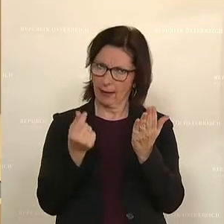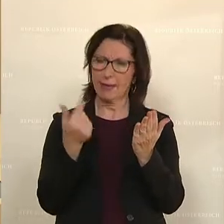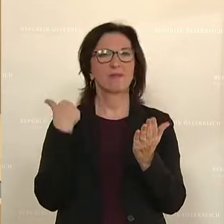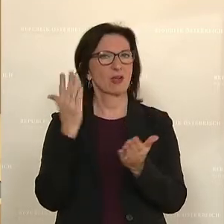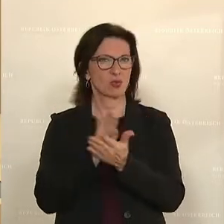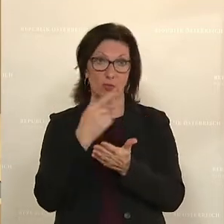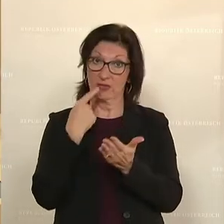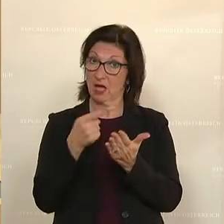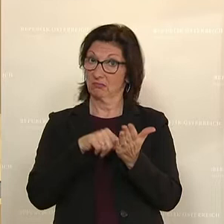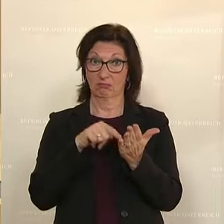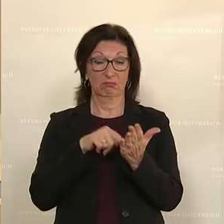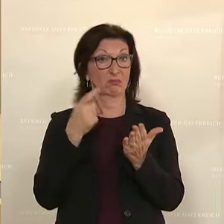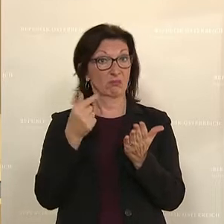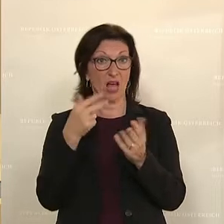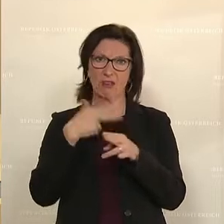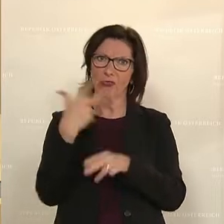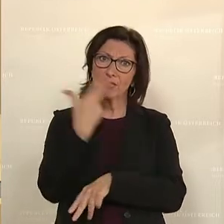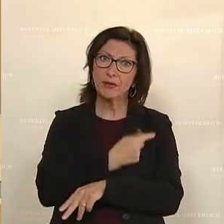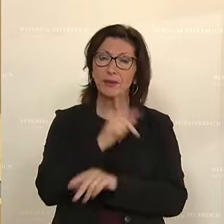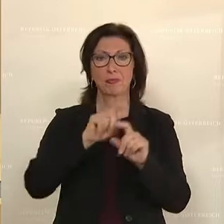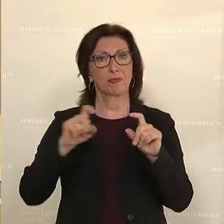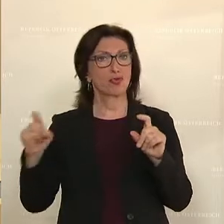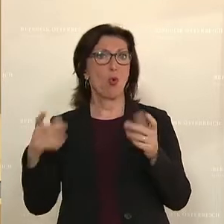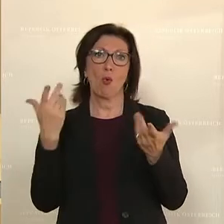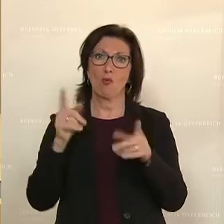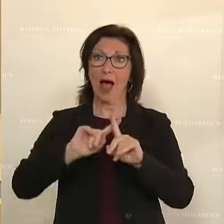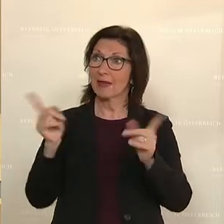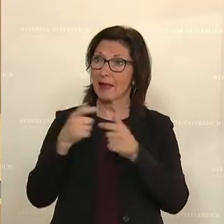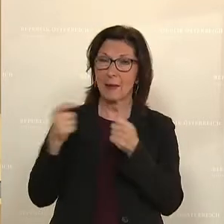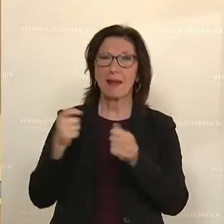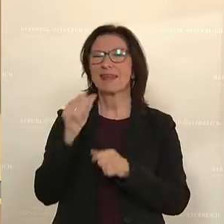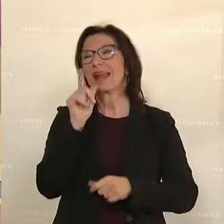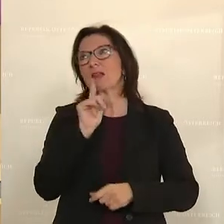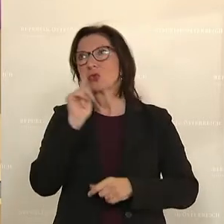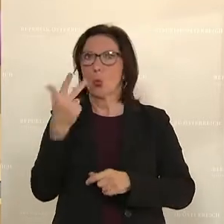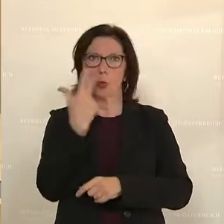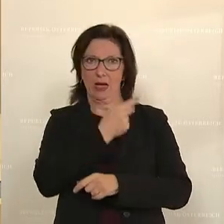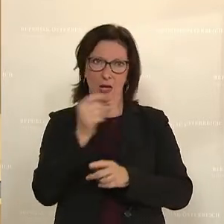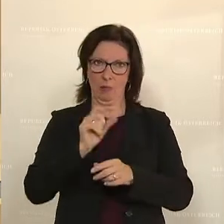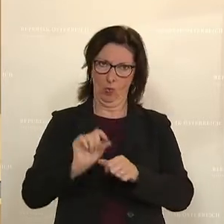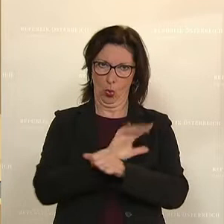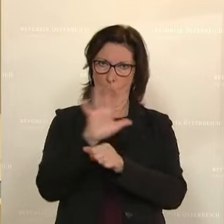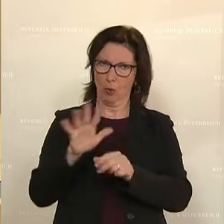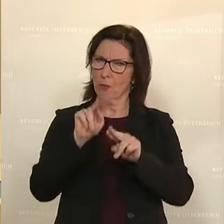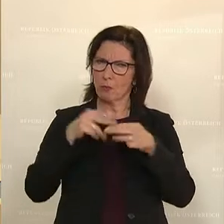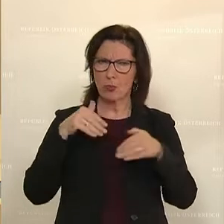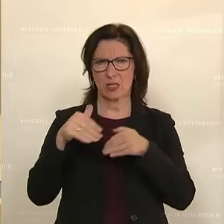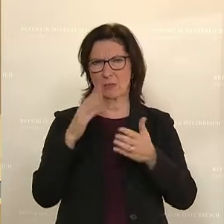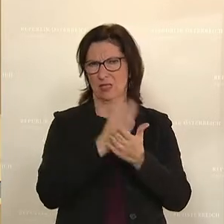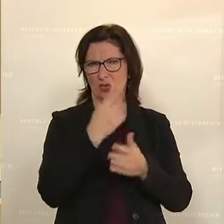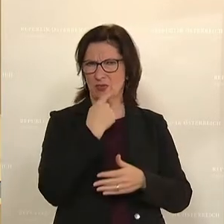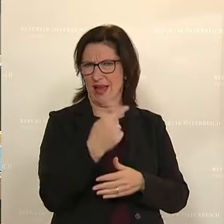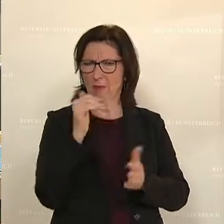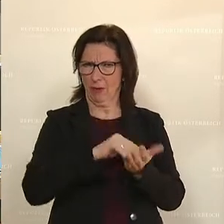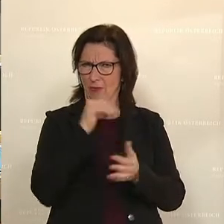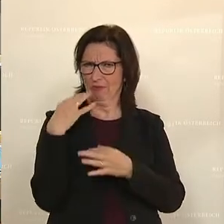dringend brauchen, auch für Impfstoffe, aber auch für andere Maßnahmen. Es geht ja nicht immer nur um die Covid-Impfung. Der Herr Bundesminister hat es ausgeführt, braucht das nicht zu